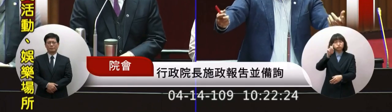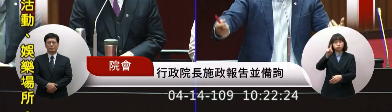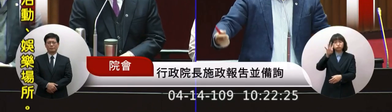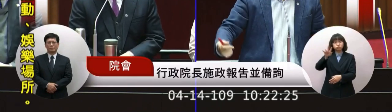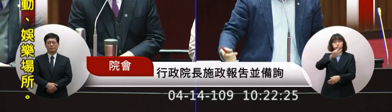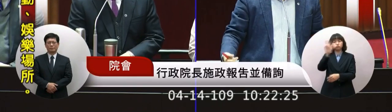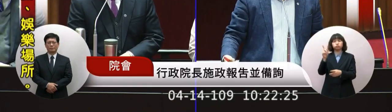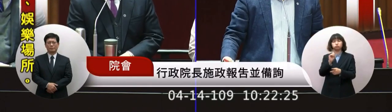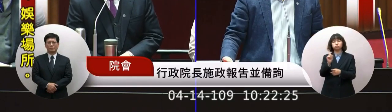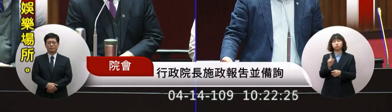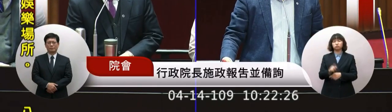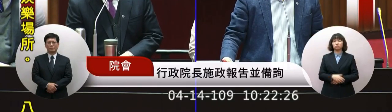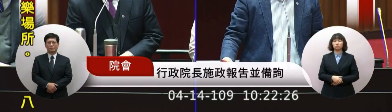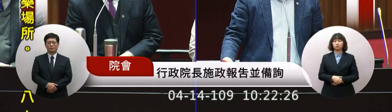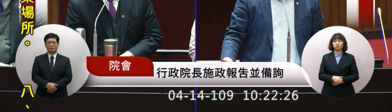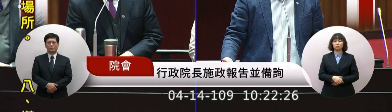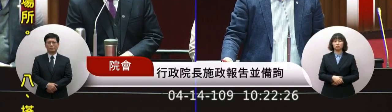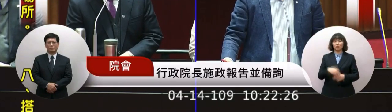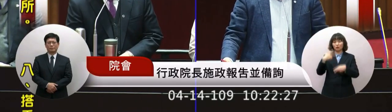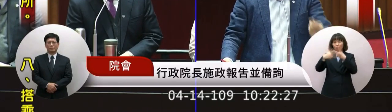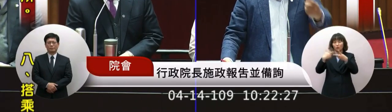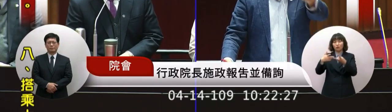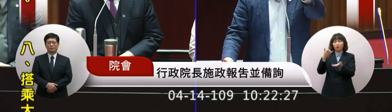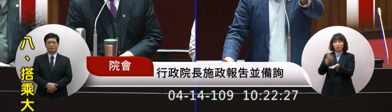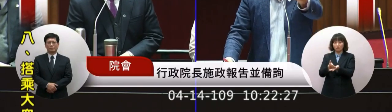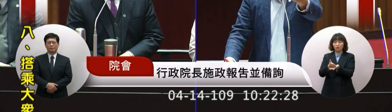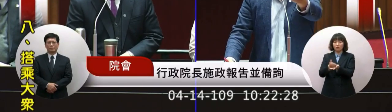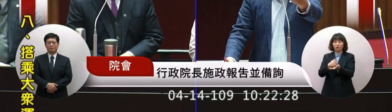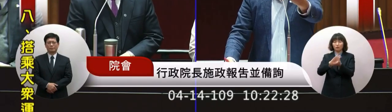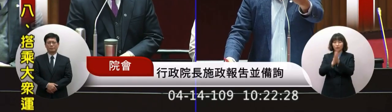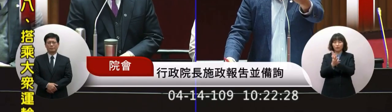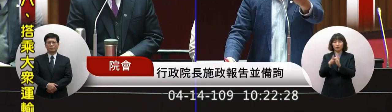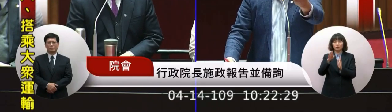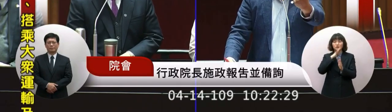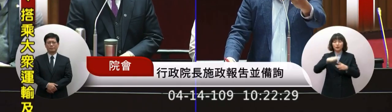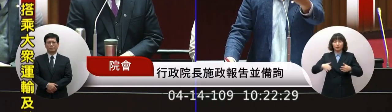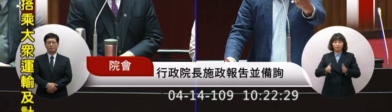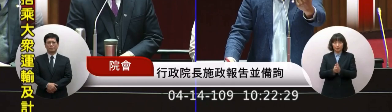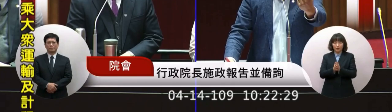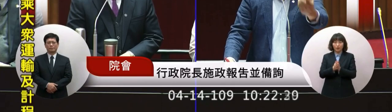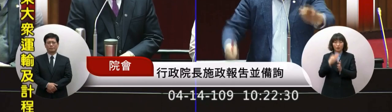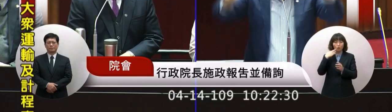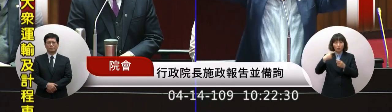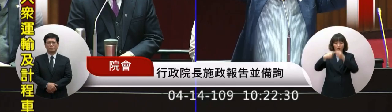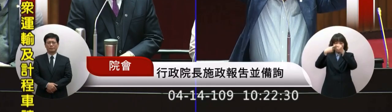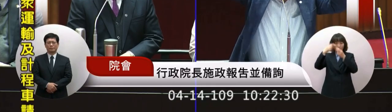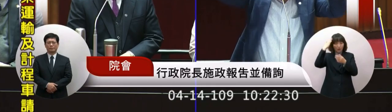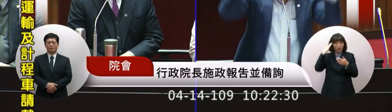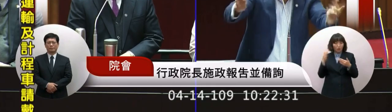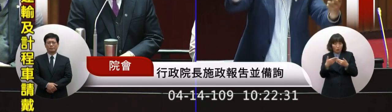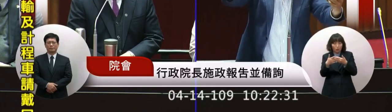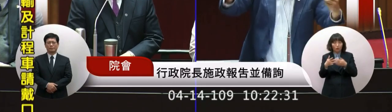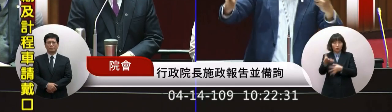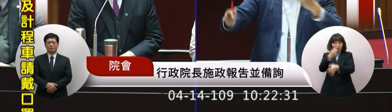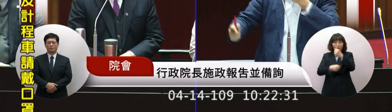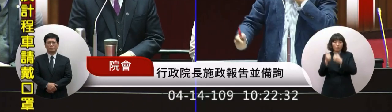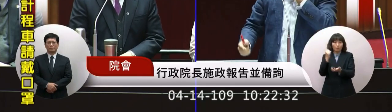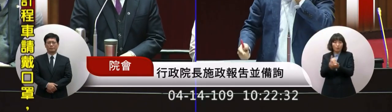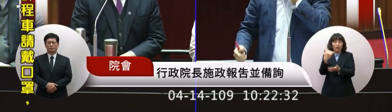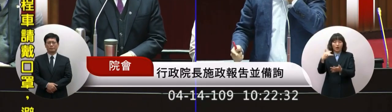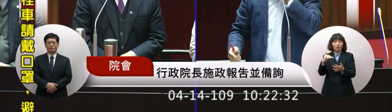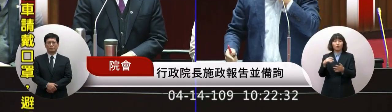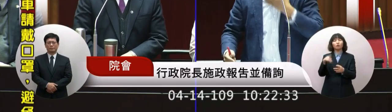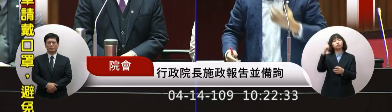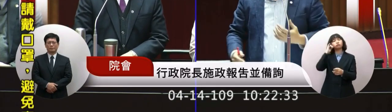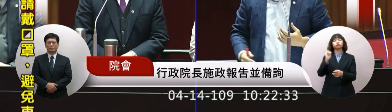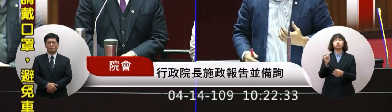我一天就14天沒有那個第一尾出來的時候還沒問題第一尾出來以後